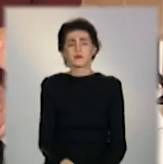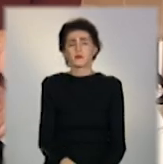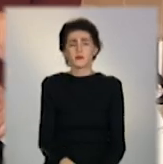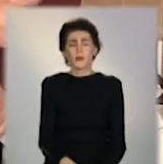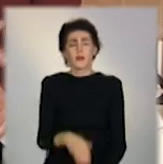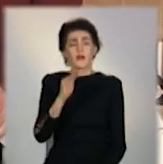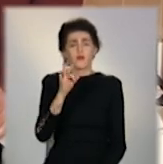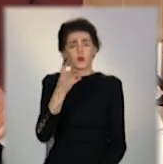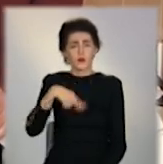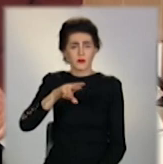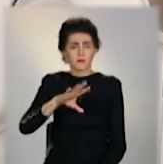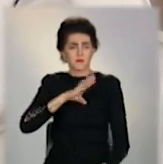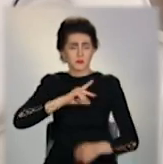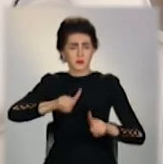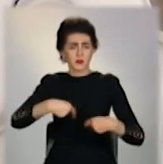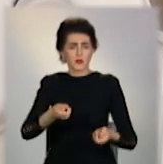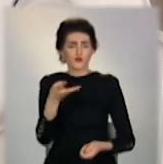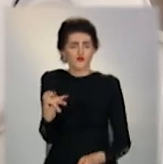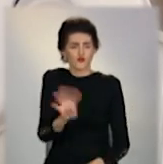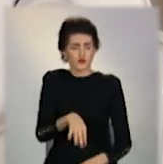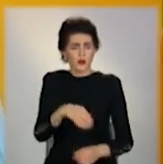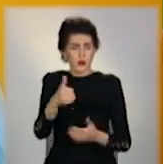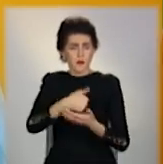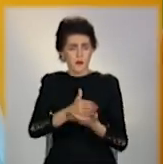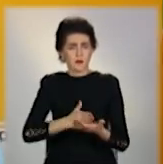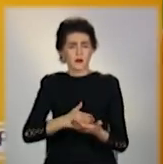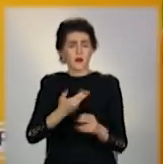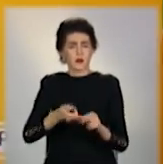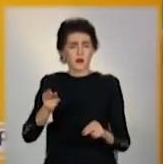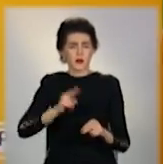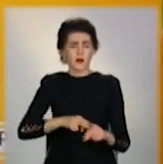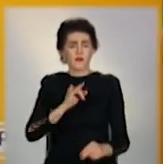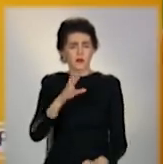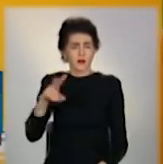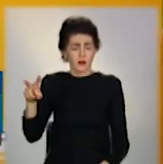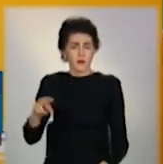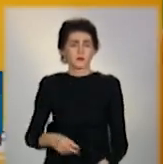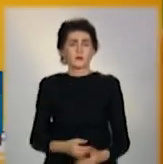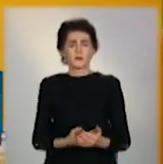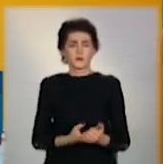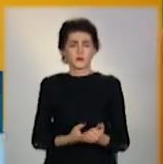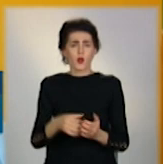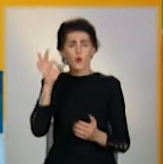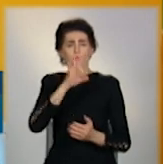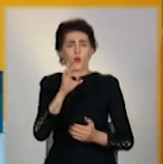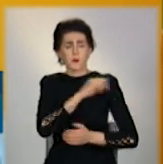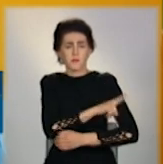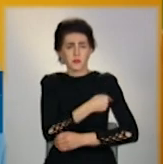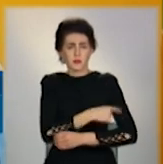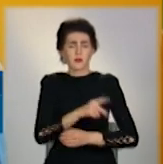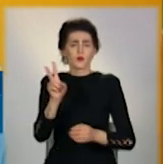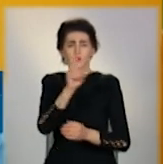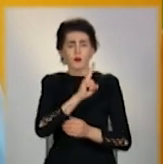передано чотири таких апарати. Апарати ШВЛ спрямовуються на медзаклади, які є